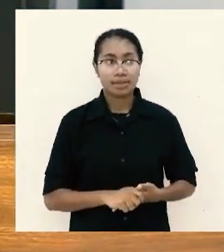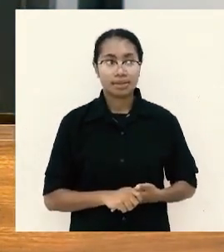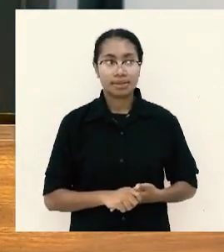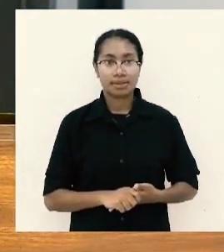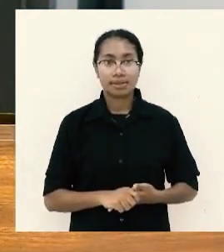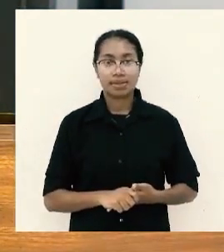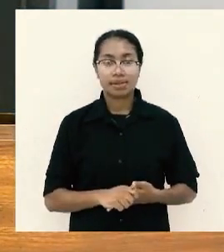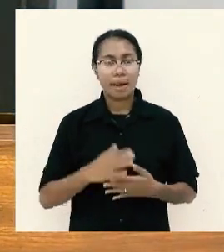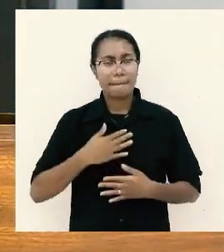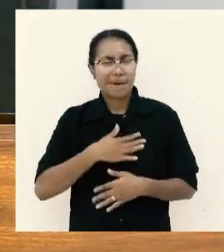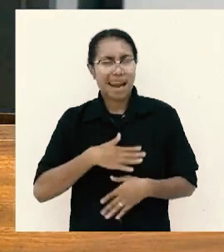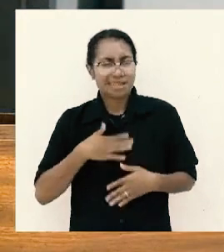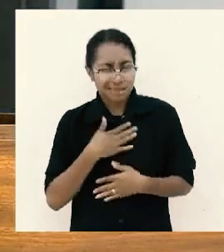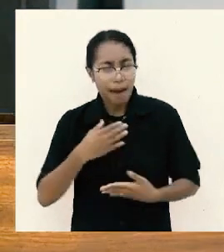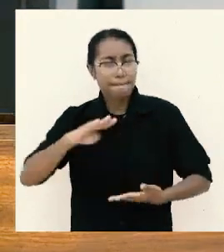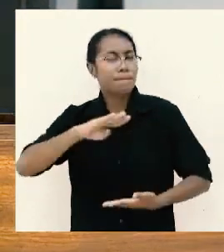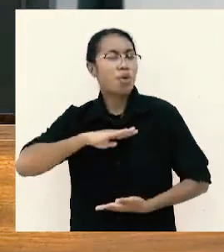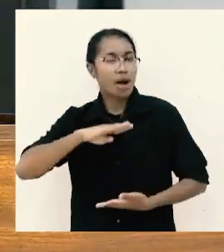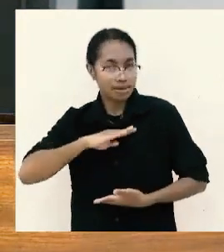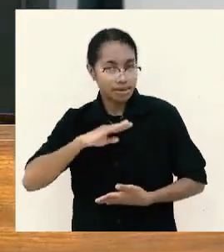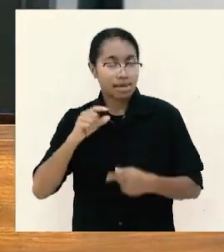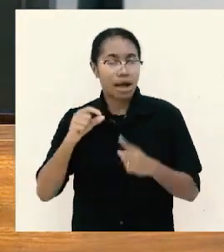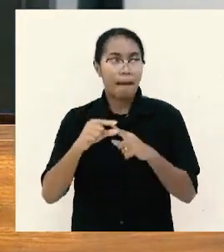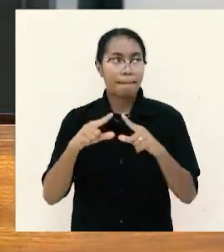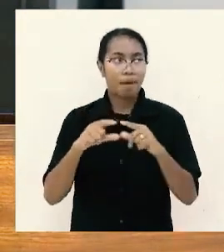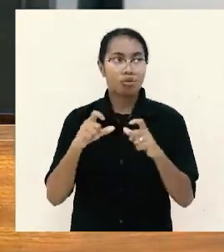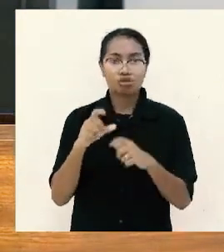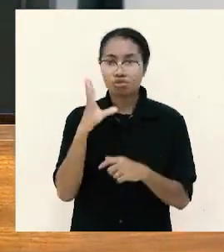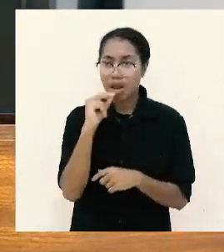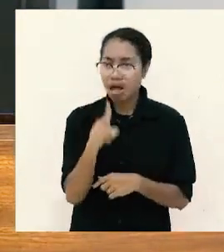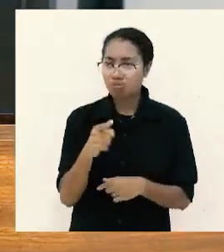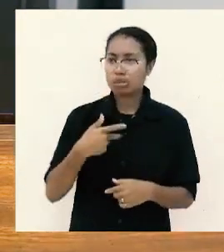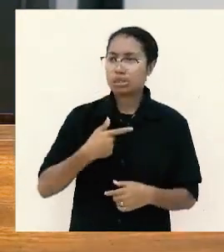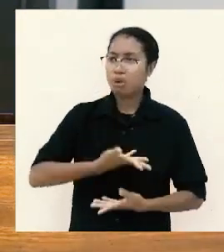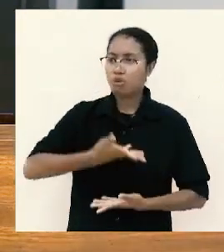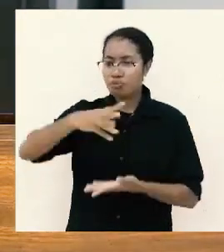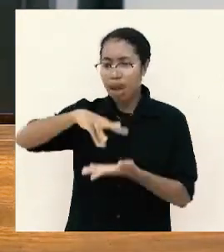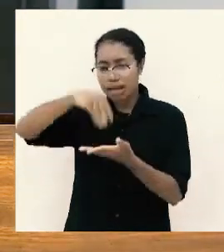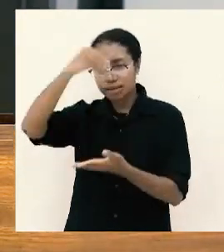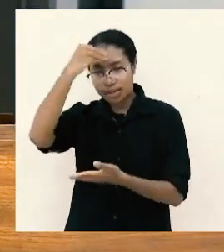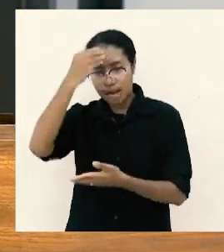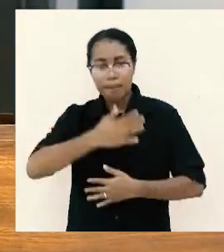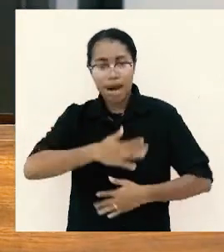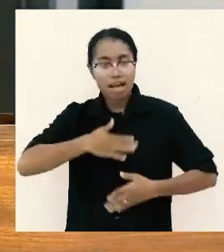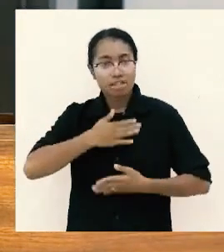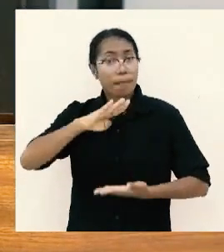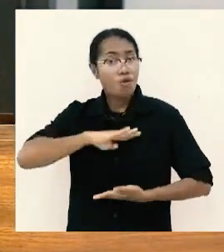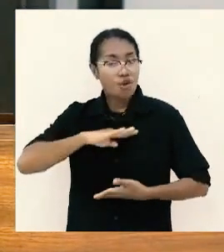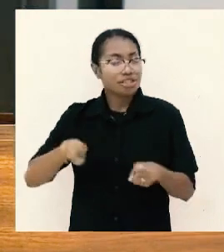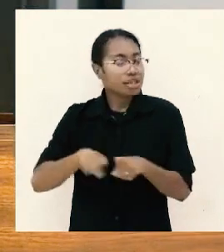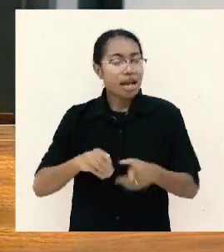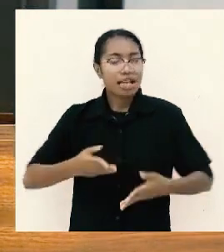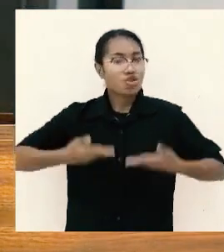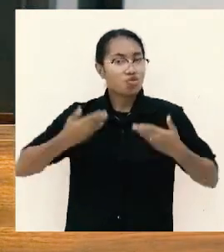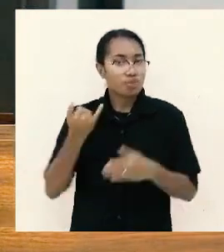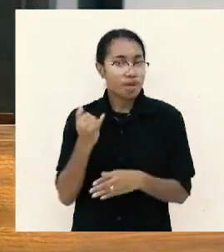merasa puas Paulus bilang bahwa dia belajar merasa puas dengan hidupnya